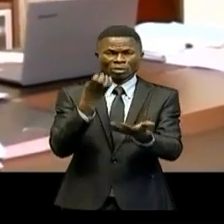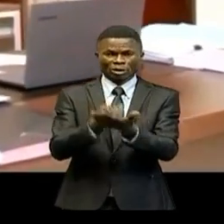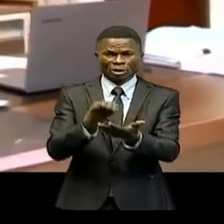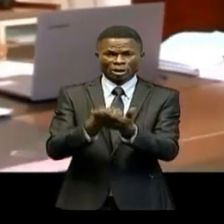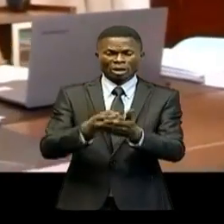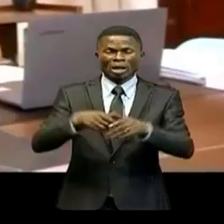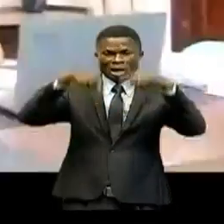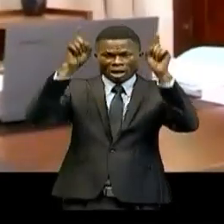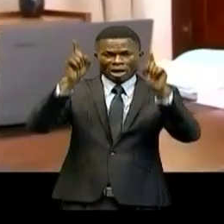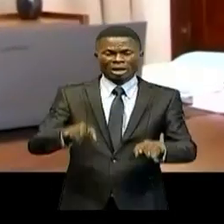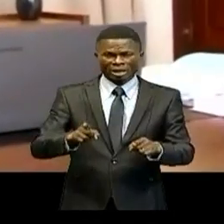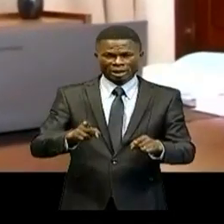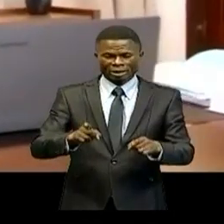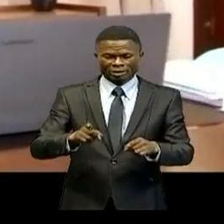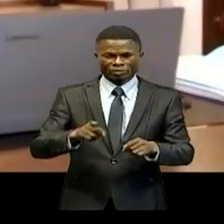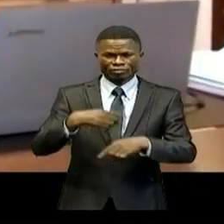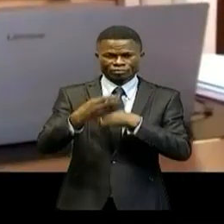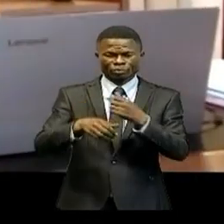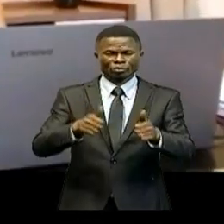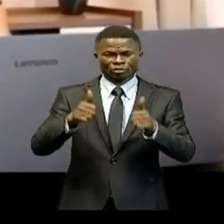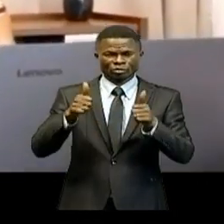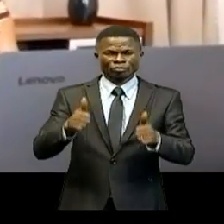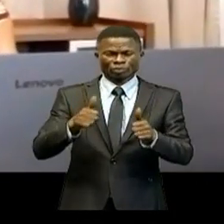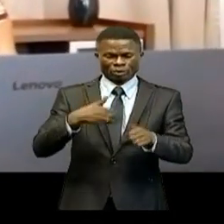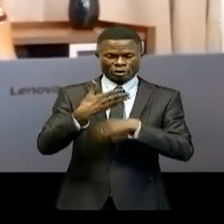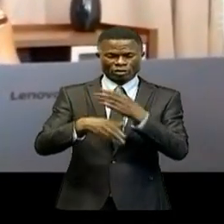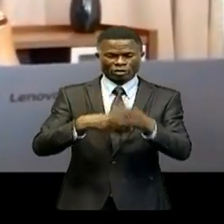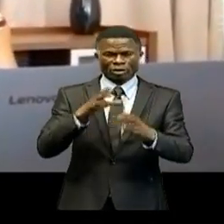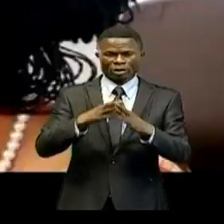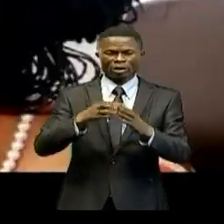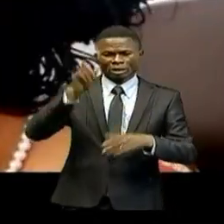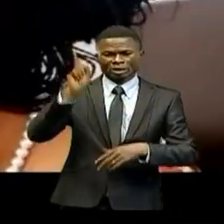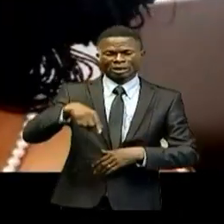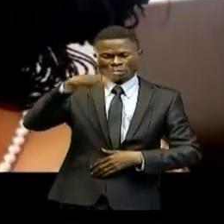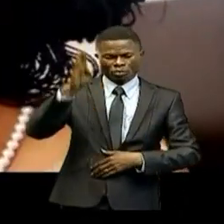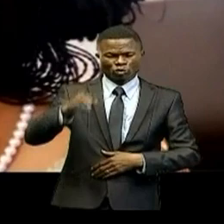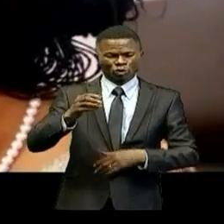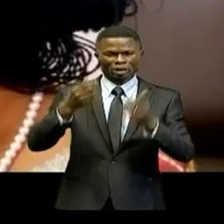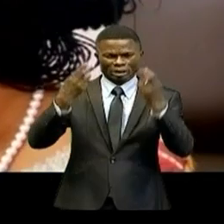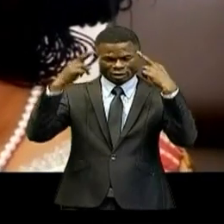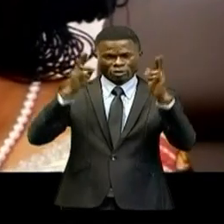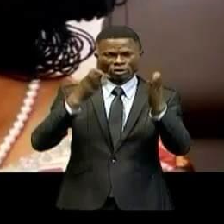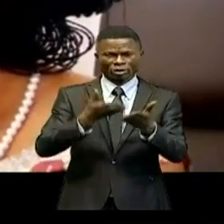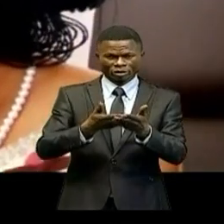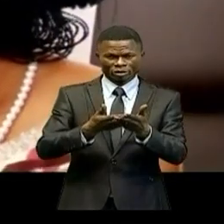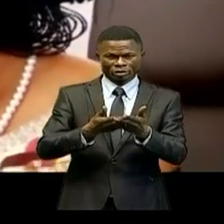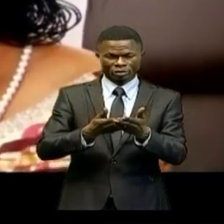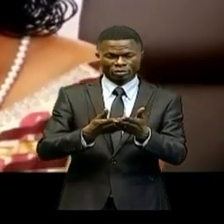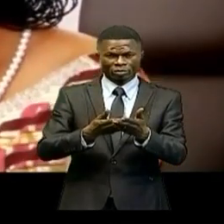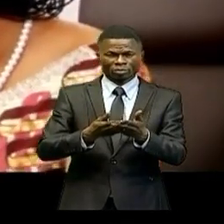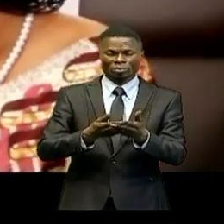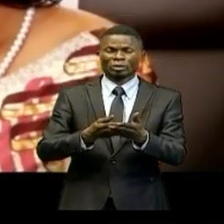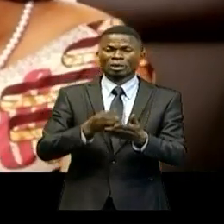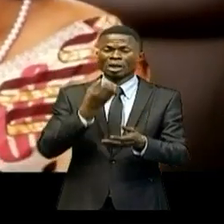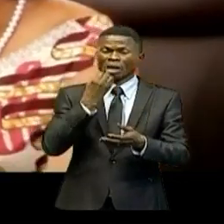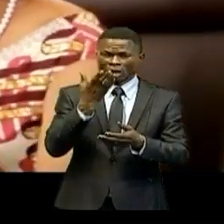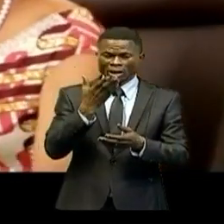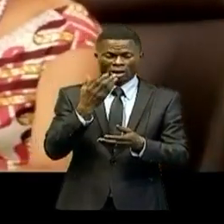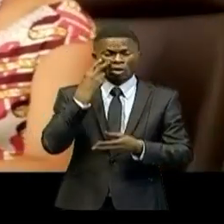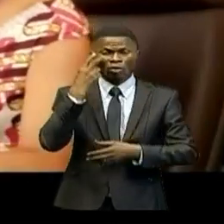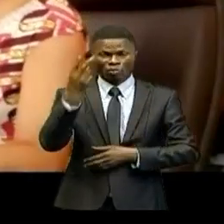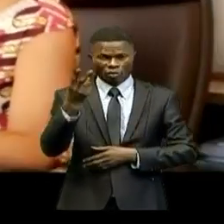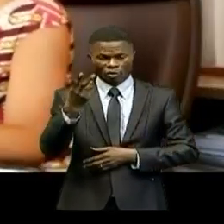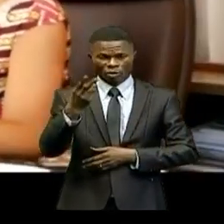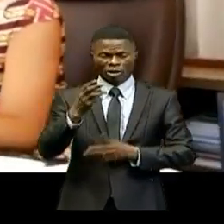annuelles ont été à ce stade réalisées à 100%. S'il faut consolider et considérer les